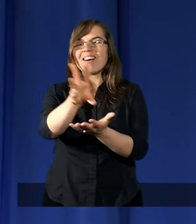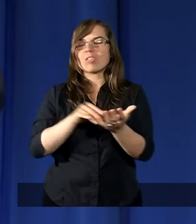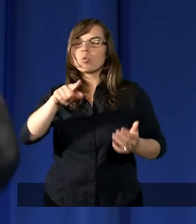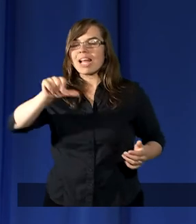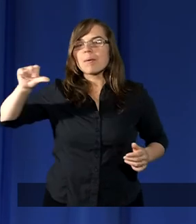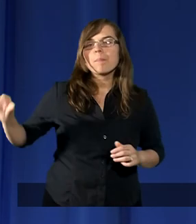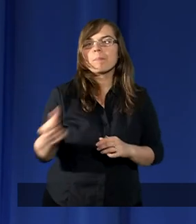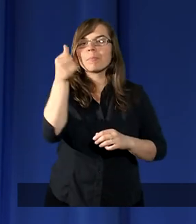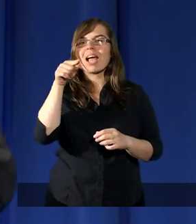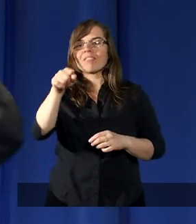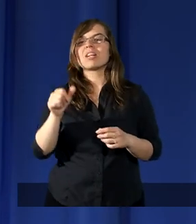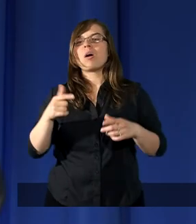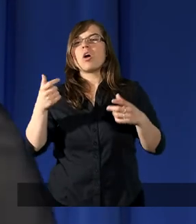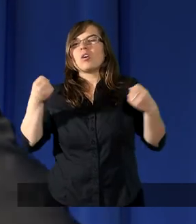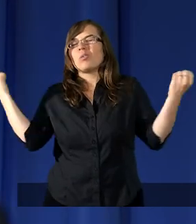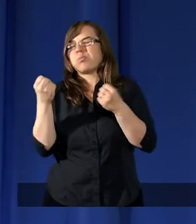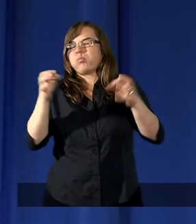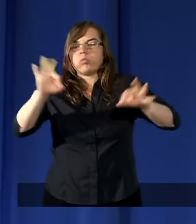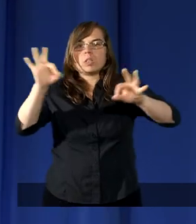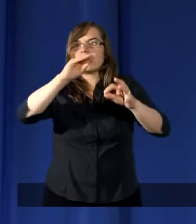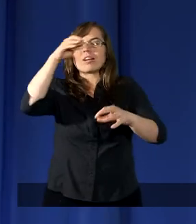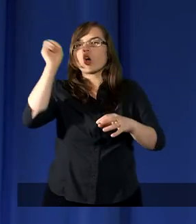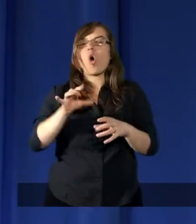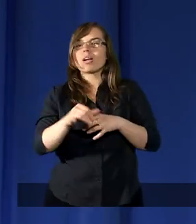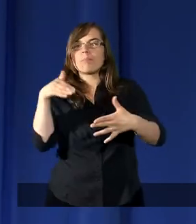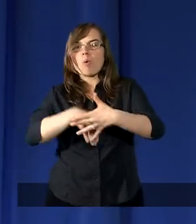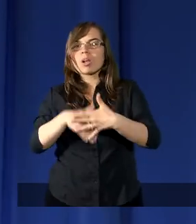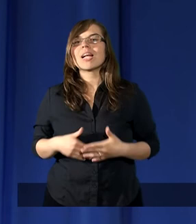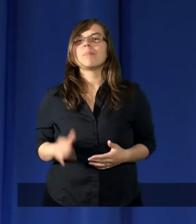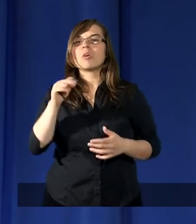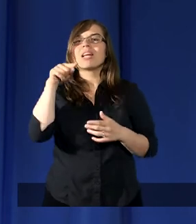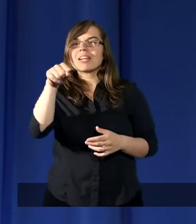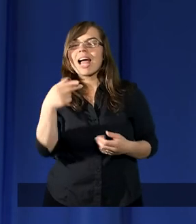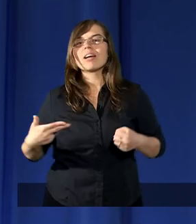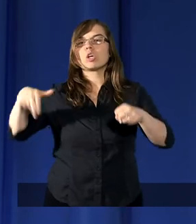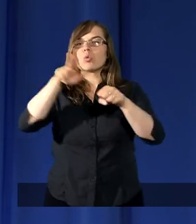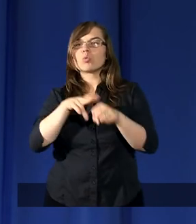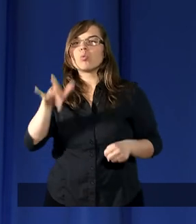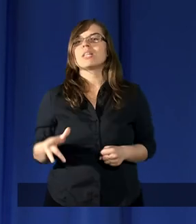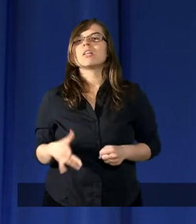tej pierwszej postępuje, jeszcze gorzej postępuje. I tych, którzy